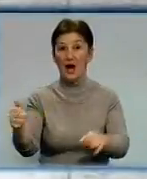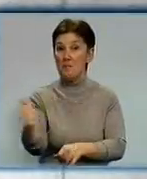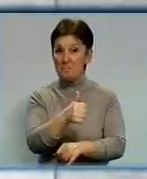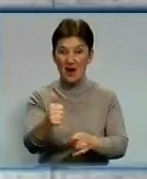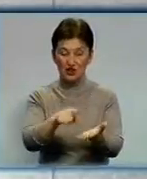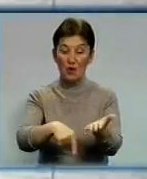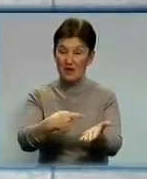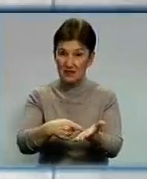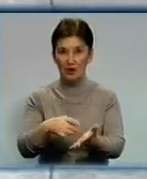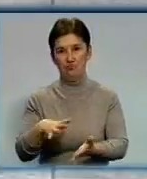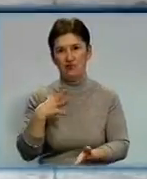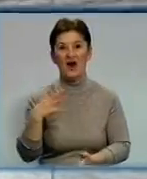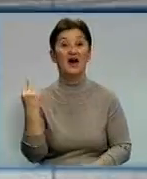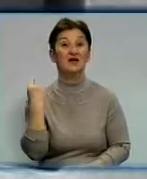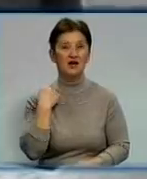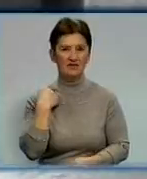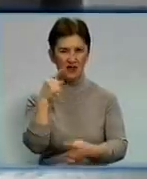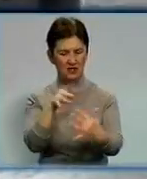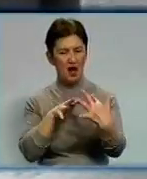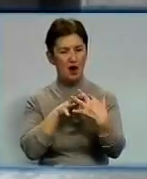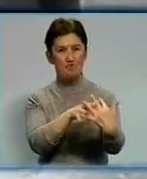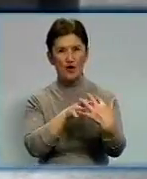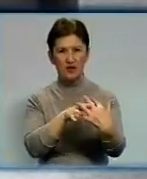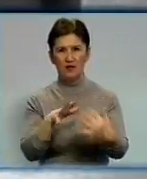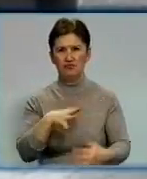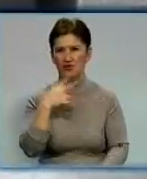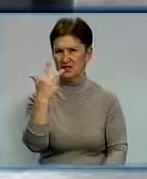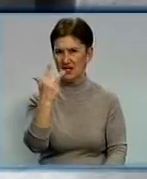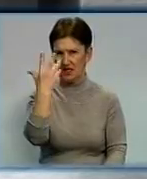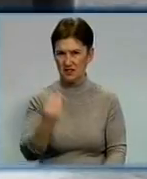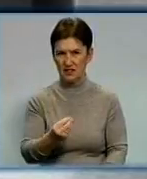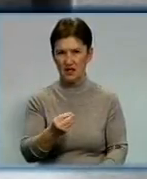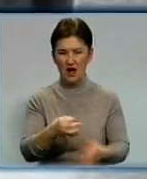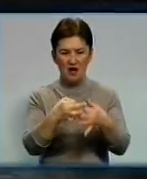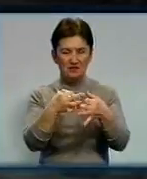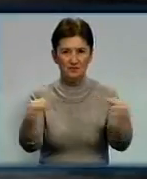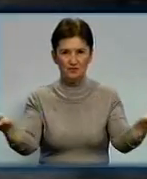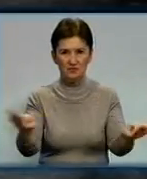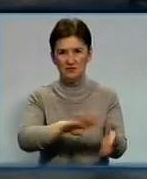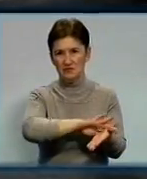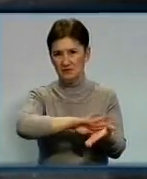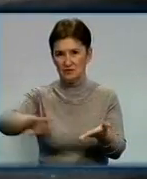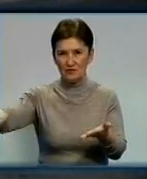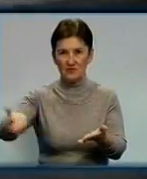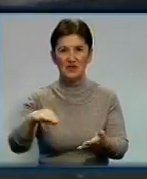був Кіровоград. Бої тривали три дні. Витіснили ворога з обласного центру 8 січня 44-го року.